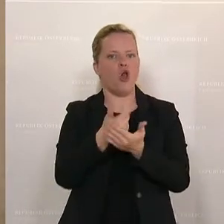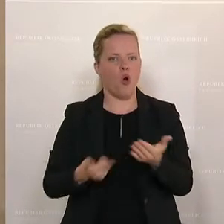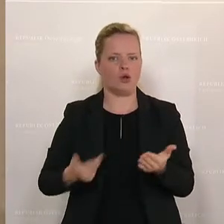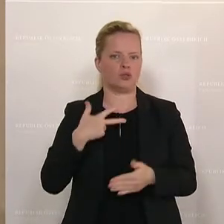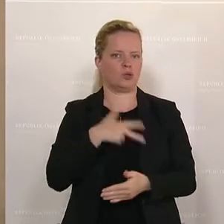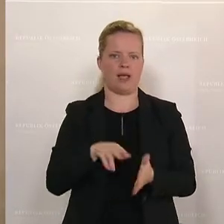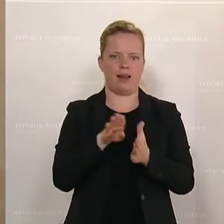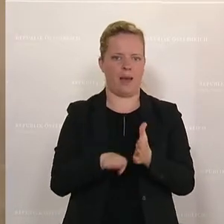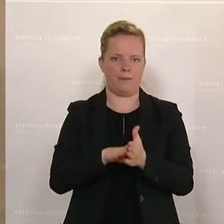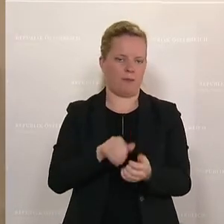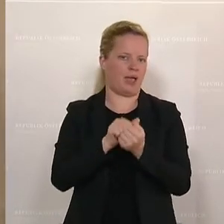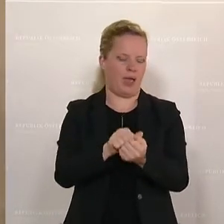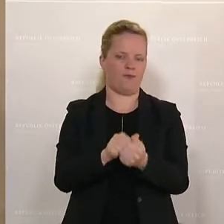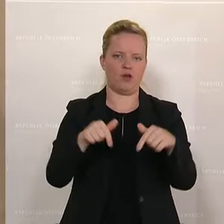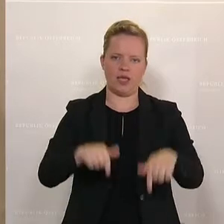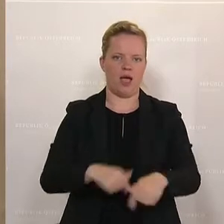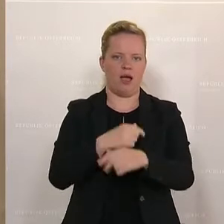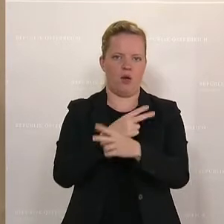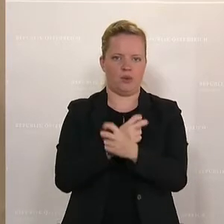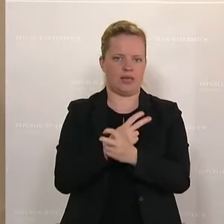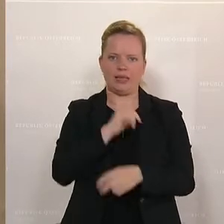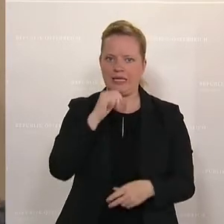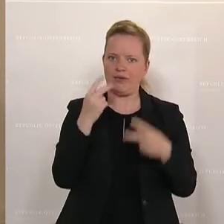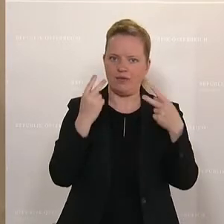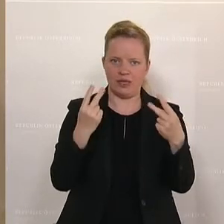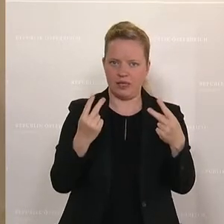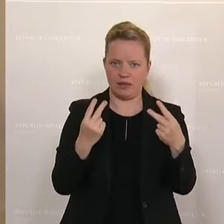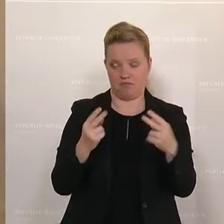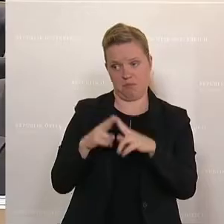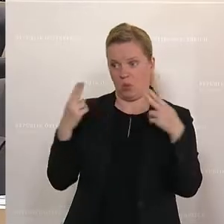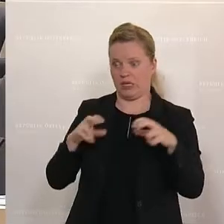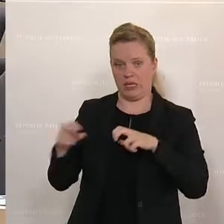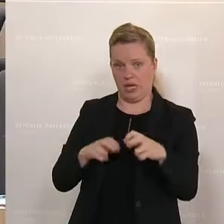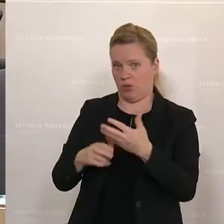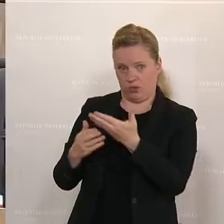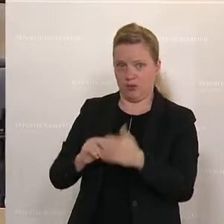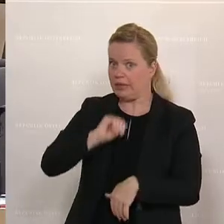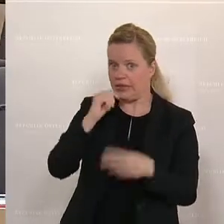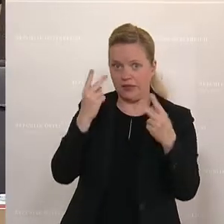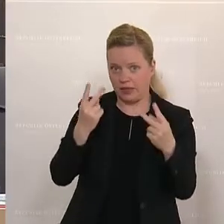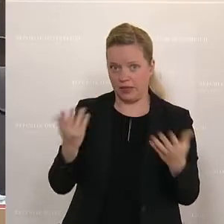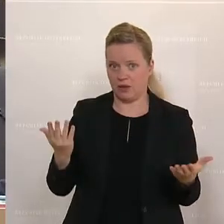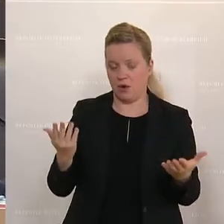-Bekämpfung in Österreich nicht so wichtig. Dann ist Ihnen das offenbar nicht so wichtig. Und